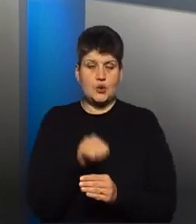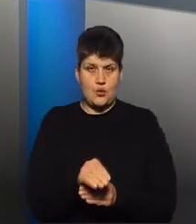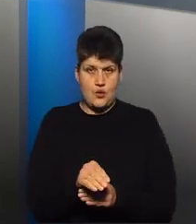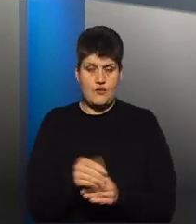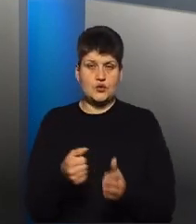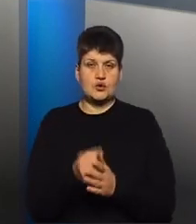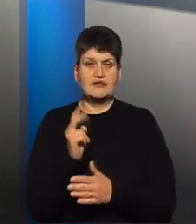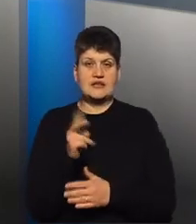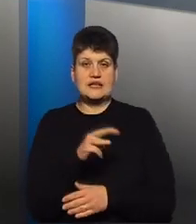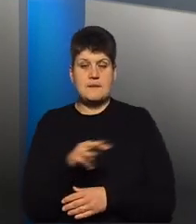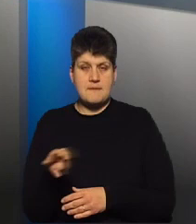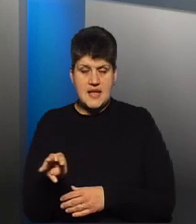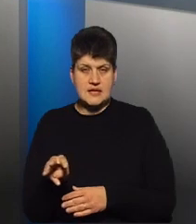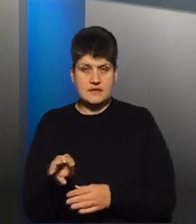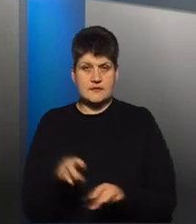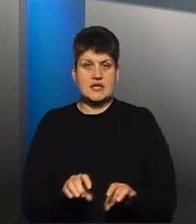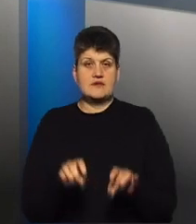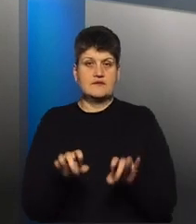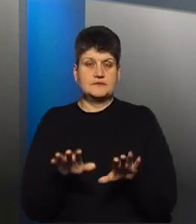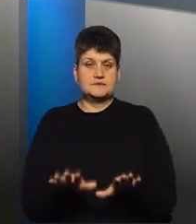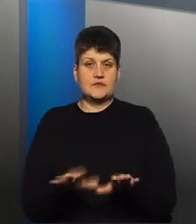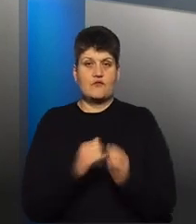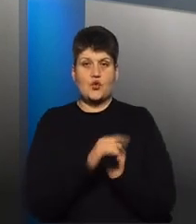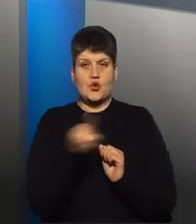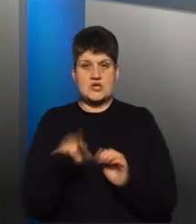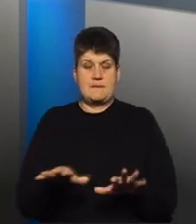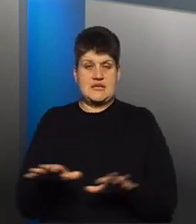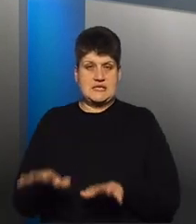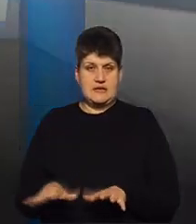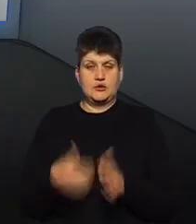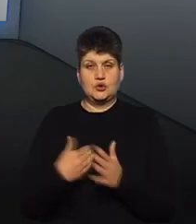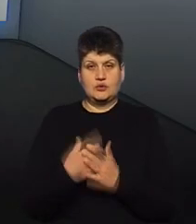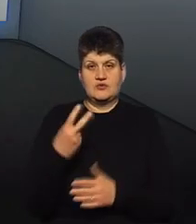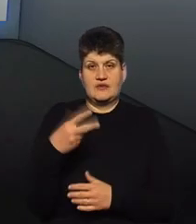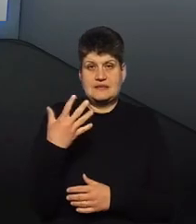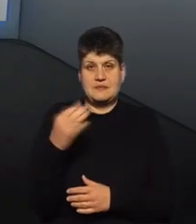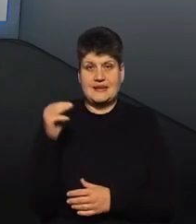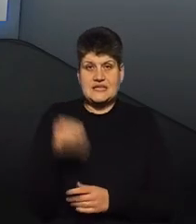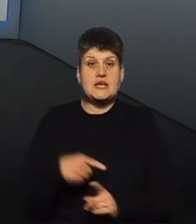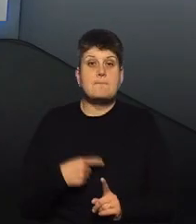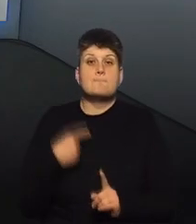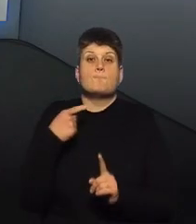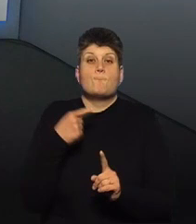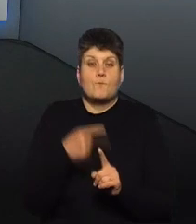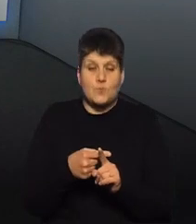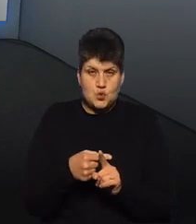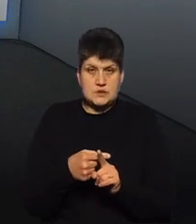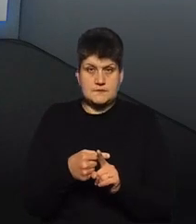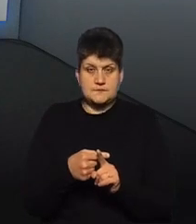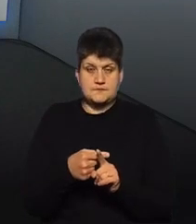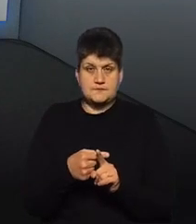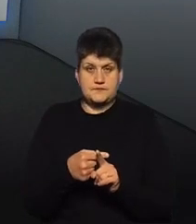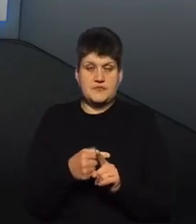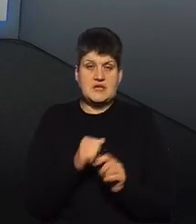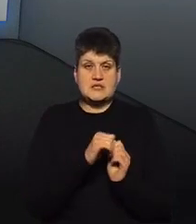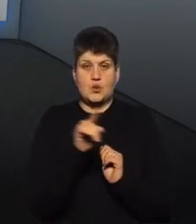визначаються в кожній місцевості. Тобто 25 тисяч плюс за кожен квадратний Так, плюс за кожен квадратний скажіть, в